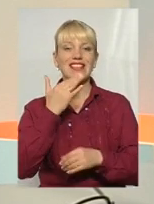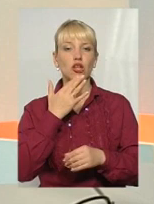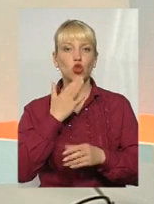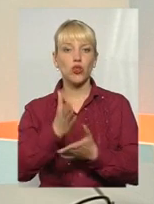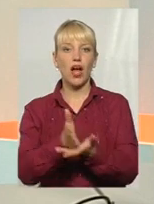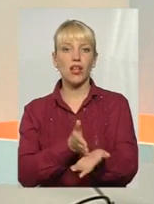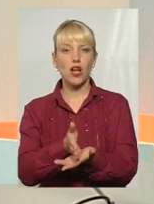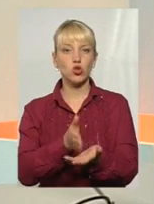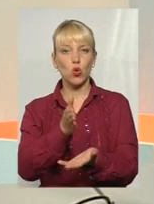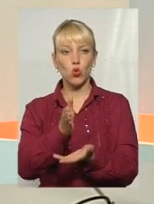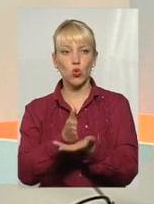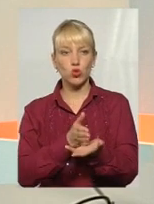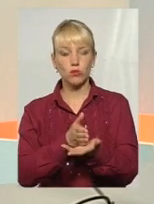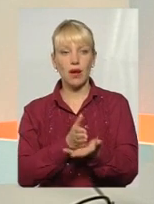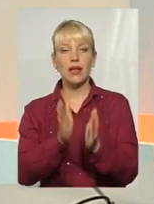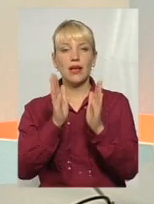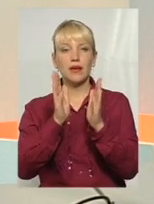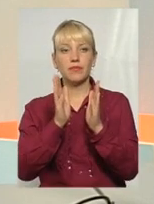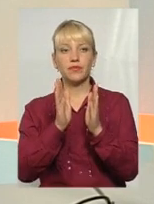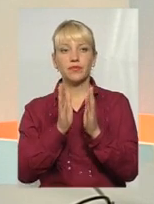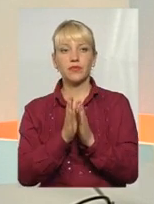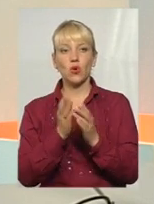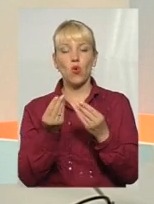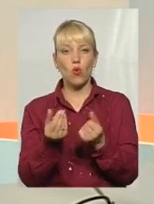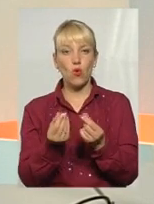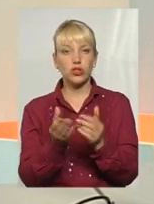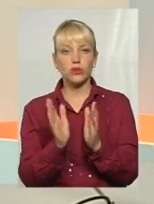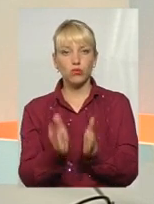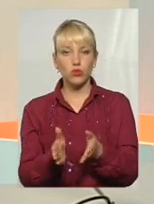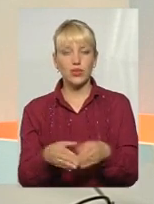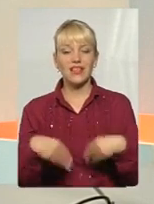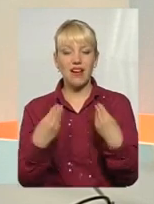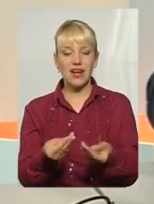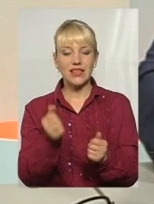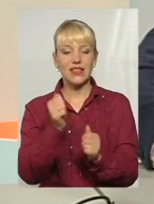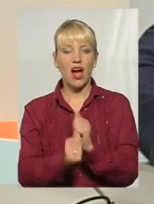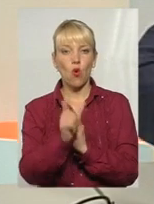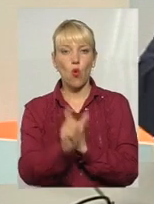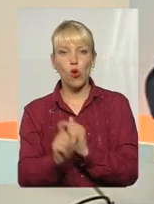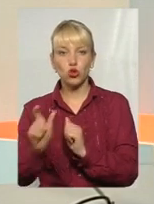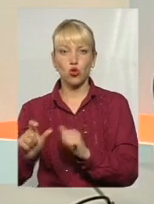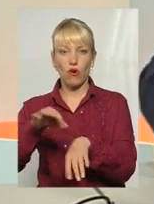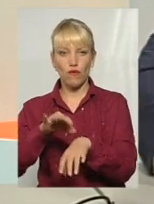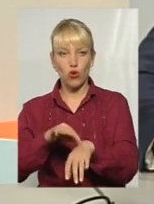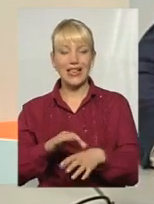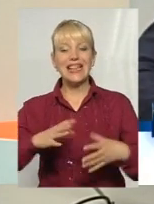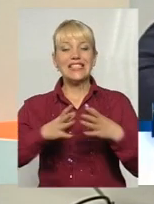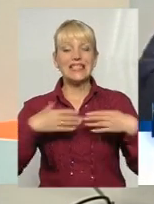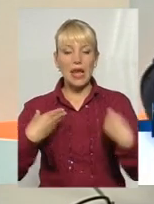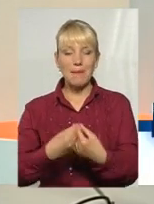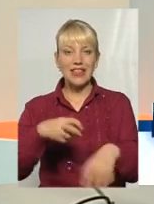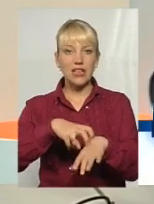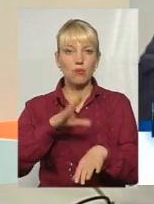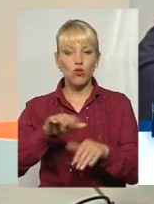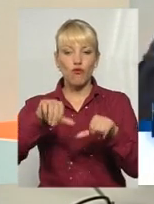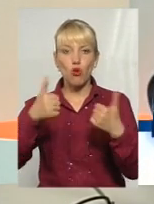буде давати на кожну хвороб, сімейний лікар сформує свій бюджет. Він